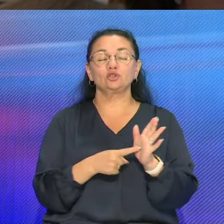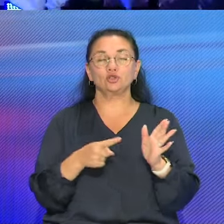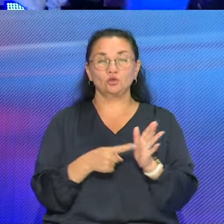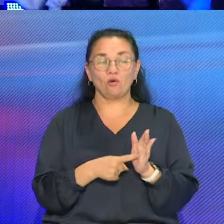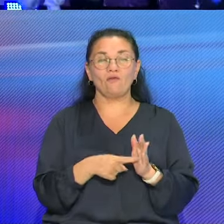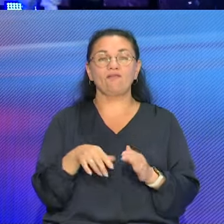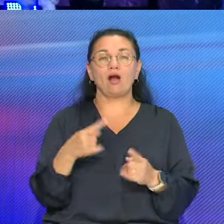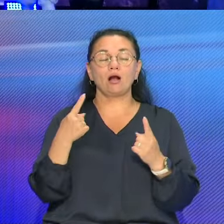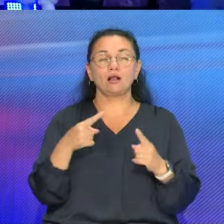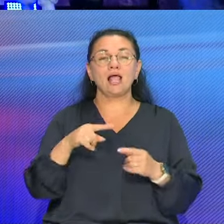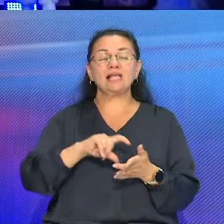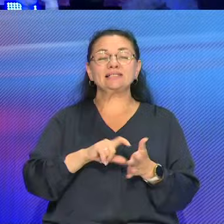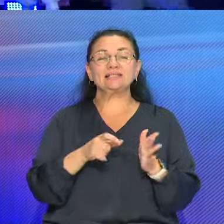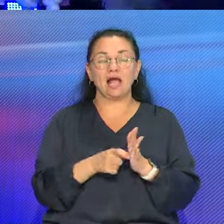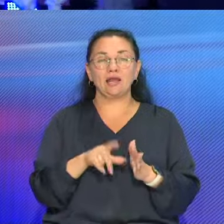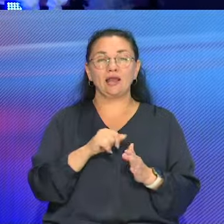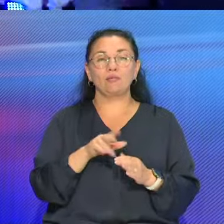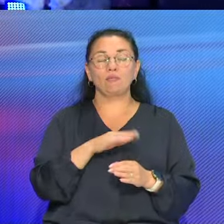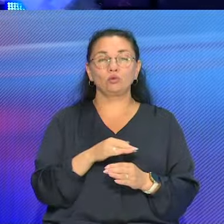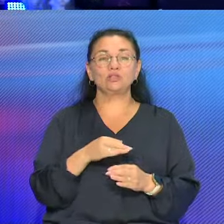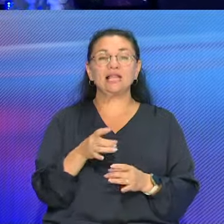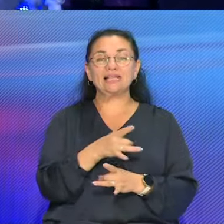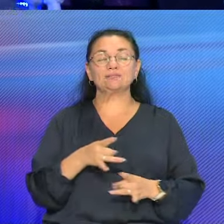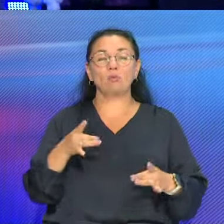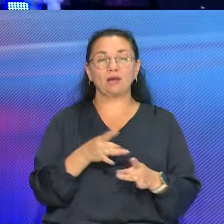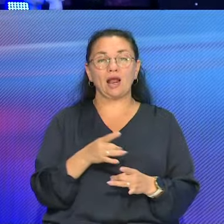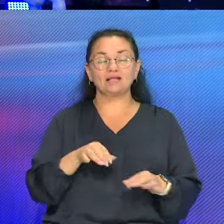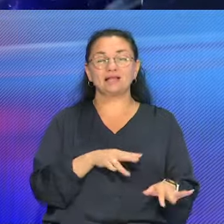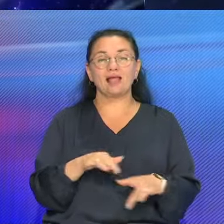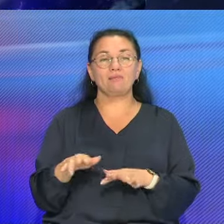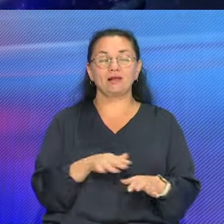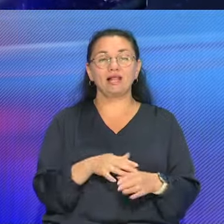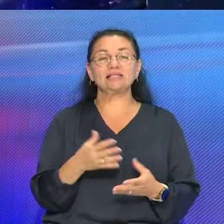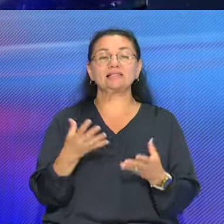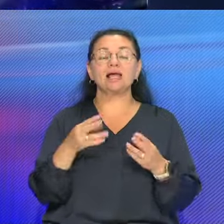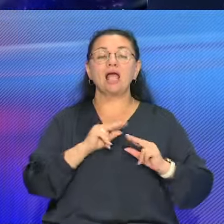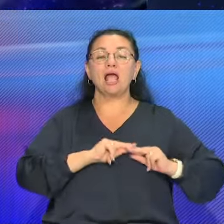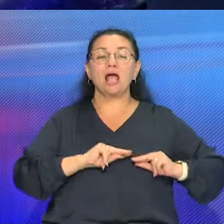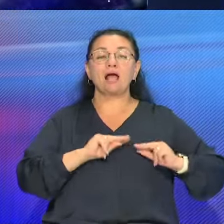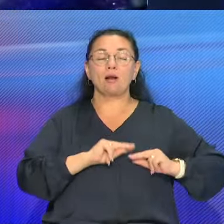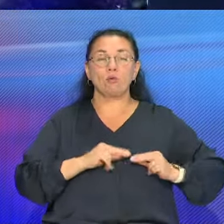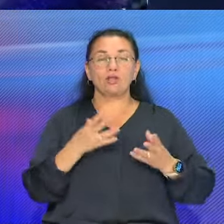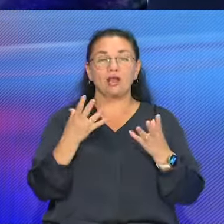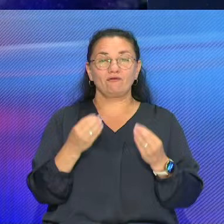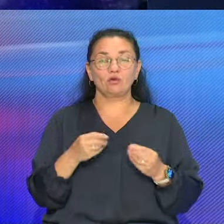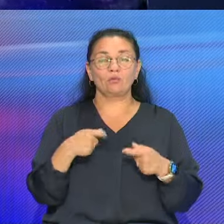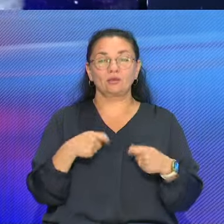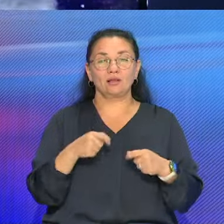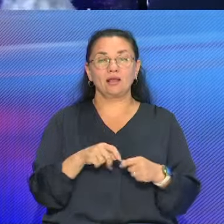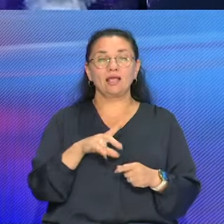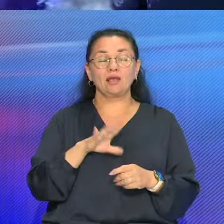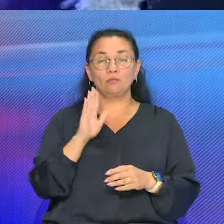Республики пройдет республиканское урочистое мероприемство с нагодой Дня работника у гандлю, на кое запрошены и представники